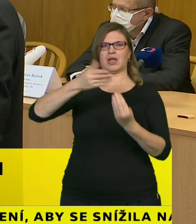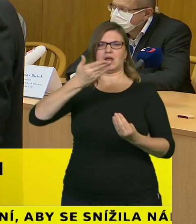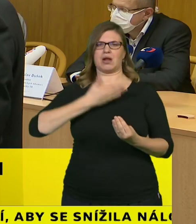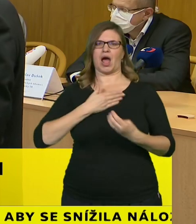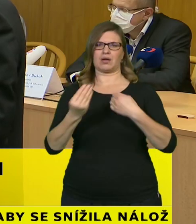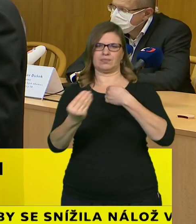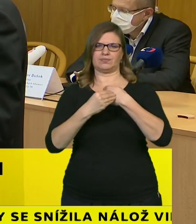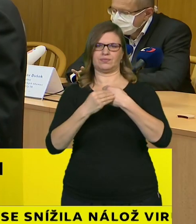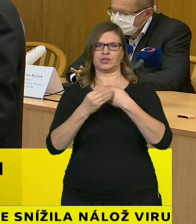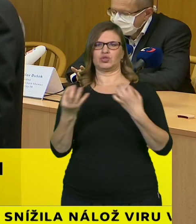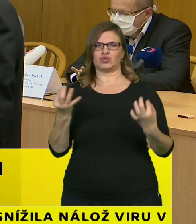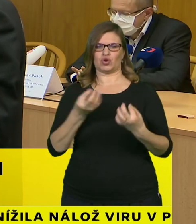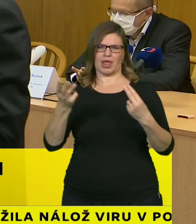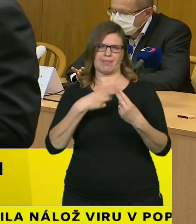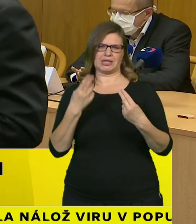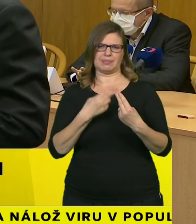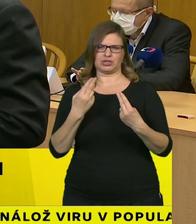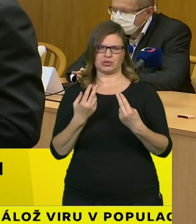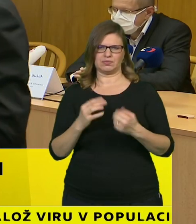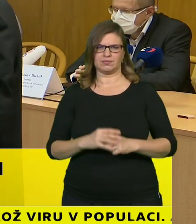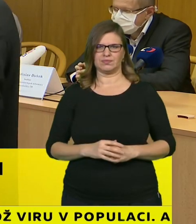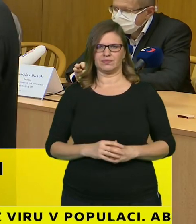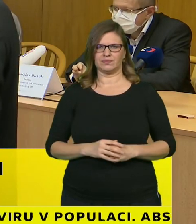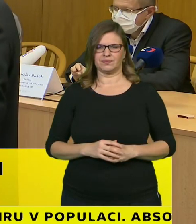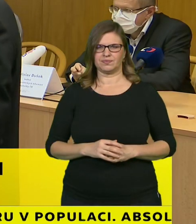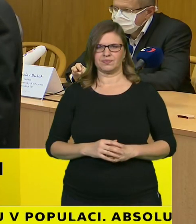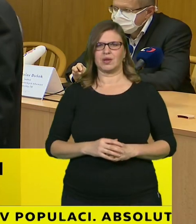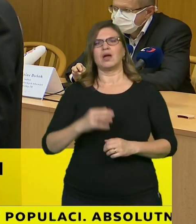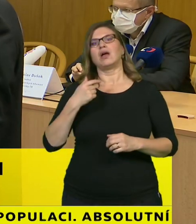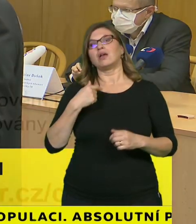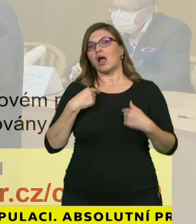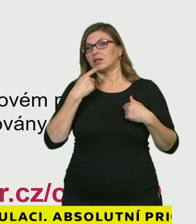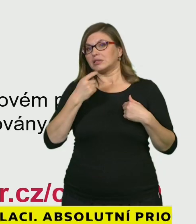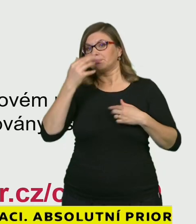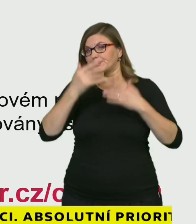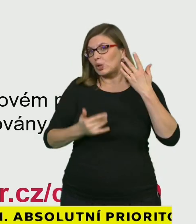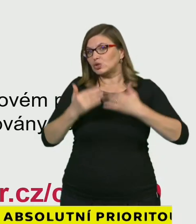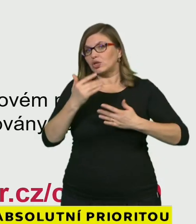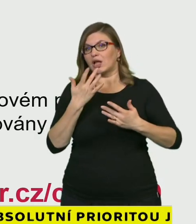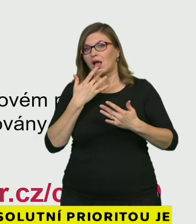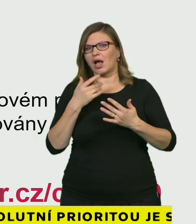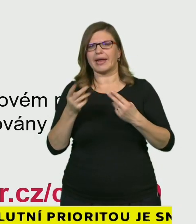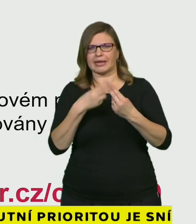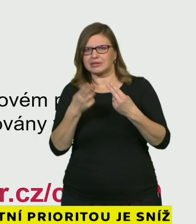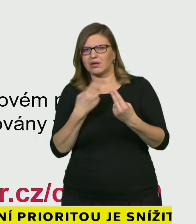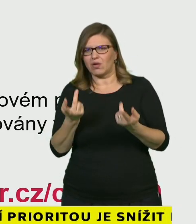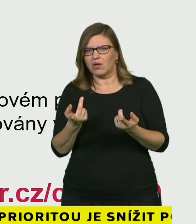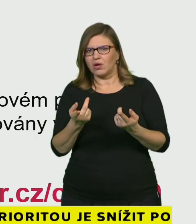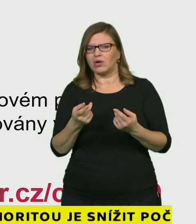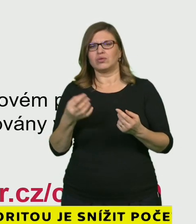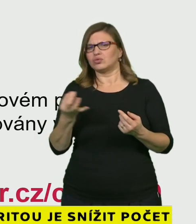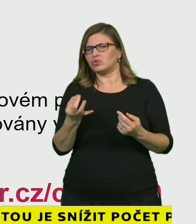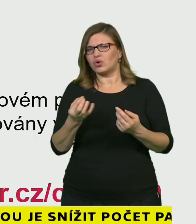Kde naleznete návod k vypočtu indexu rizika? Naleznete ho spolu s metodickými materiály jako součást